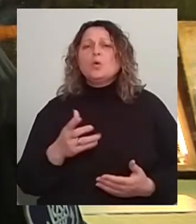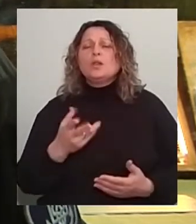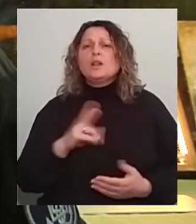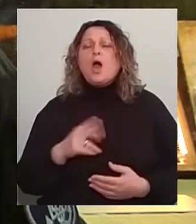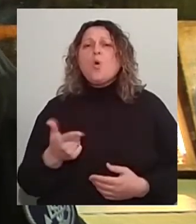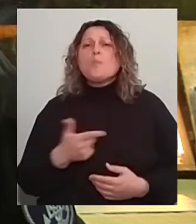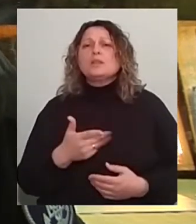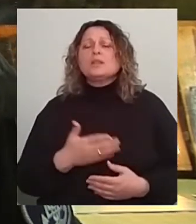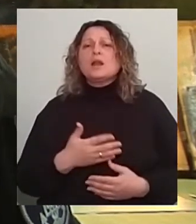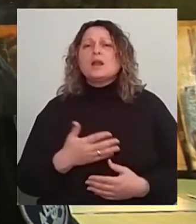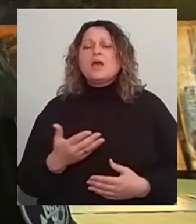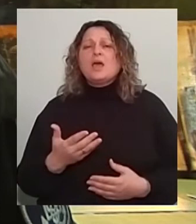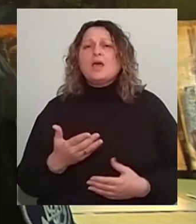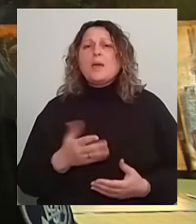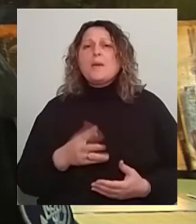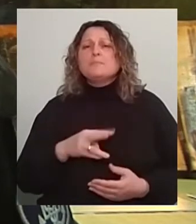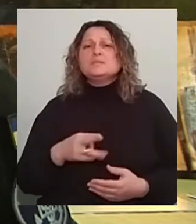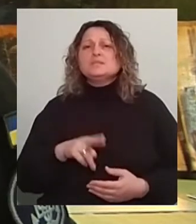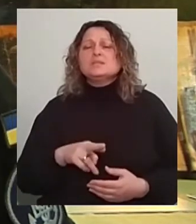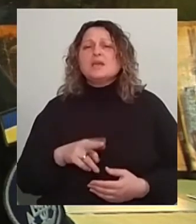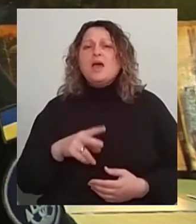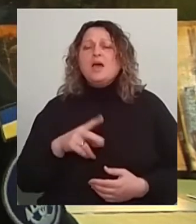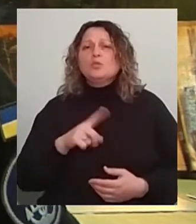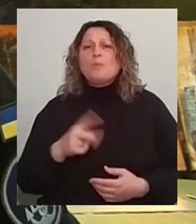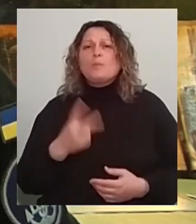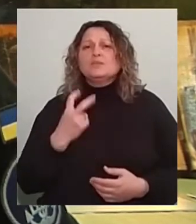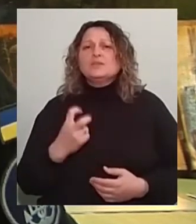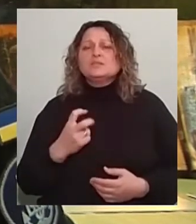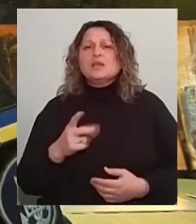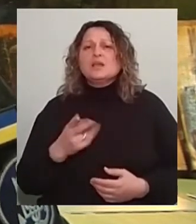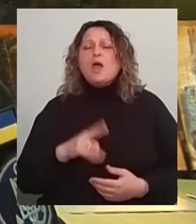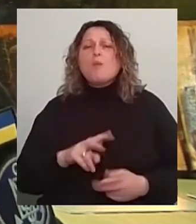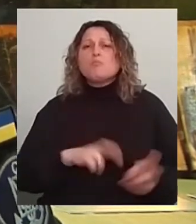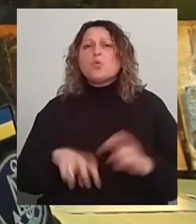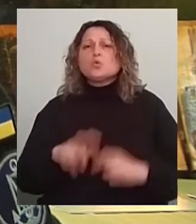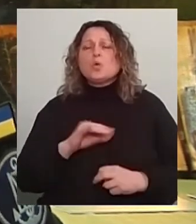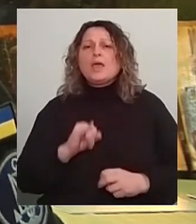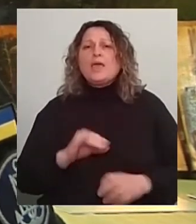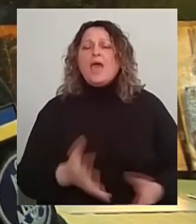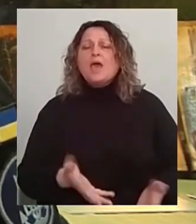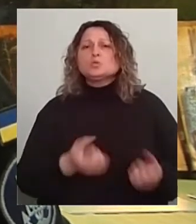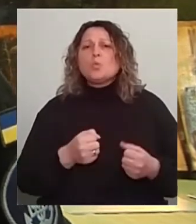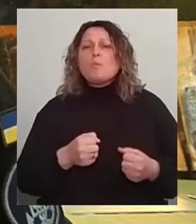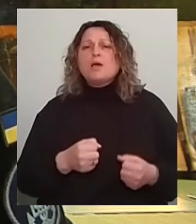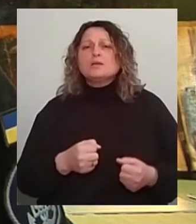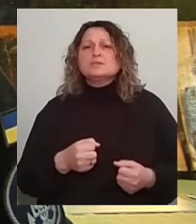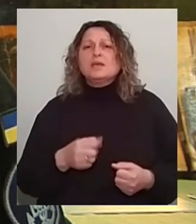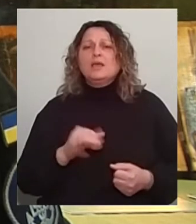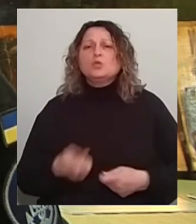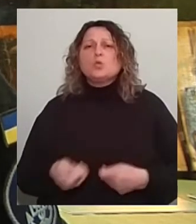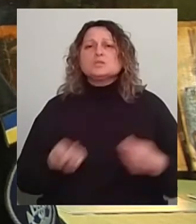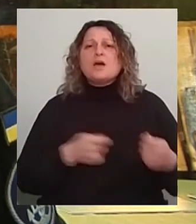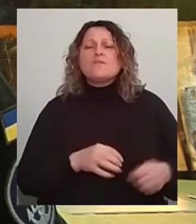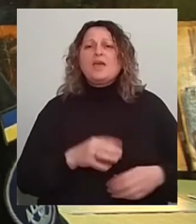-200», яка здійснювала заходи експерпіації, пошуку ексгумації та доставки тіл